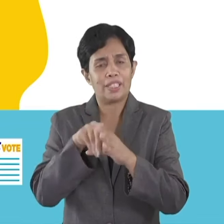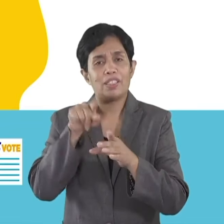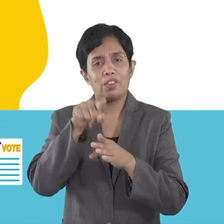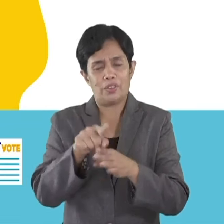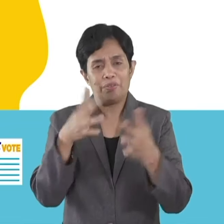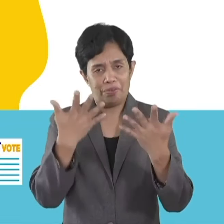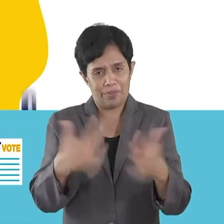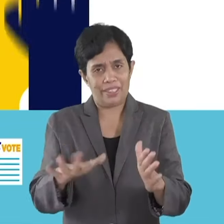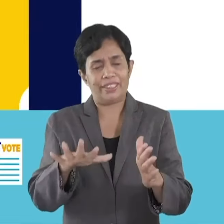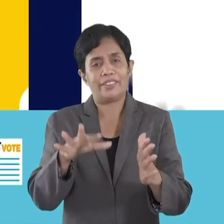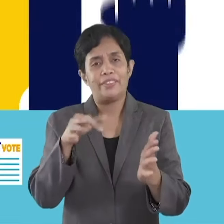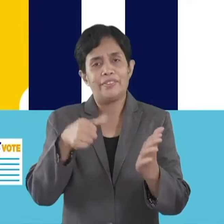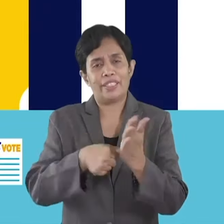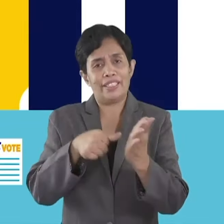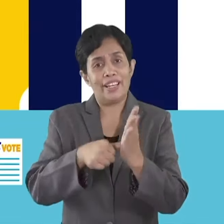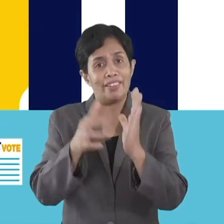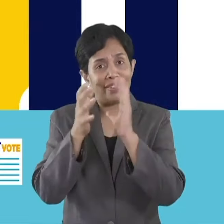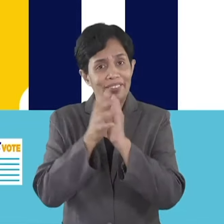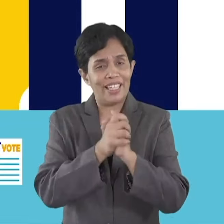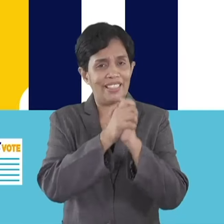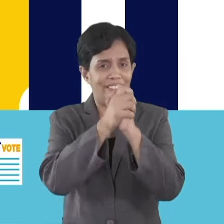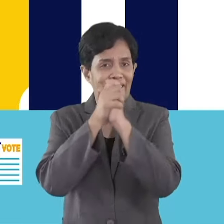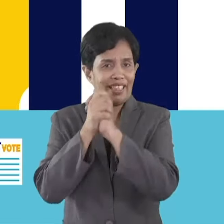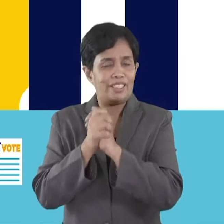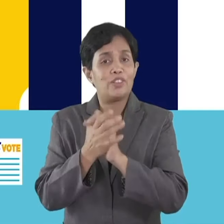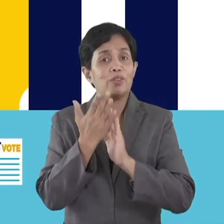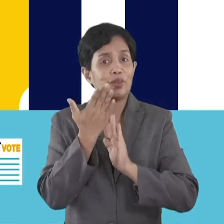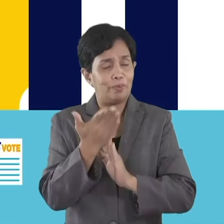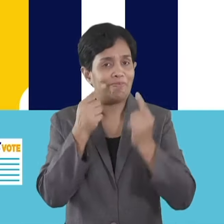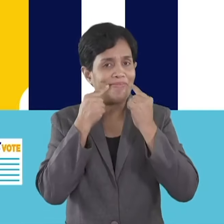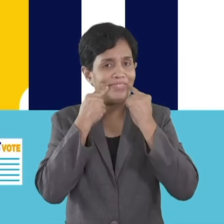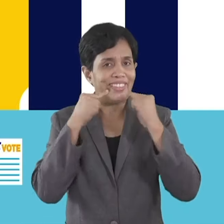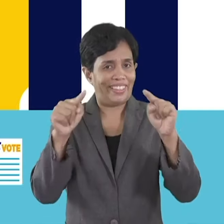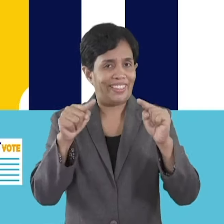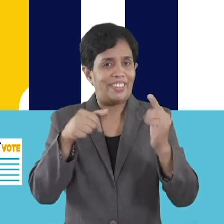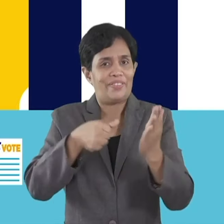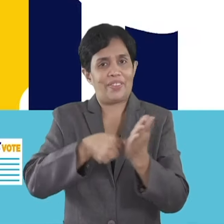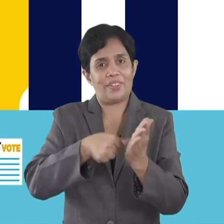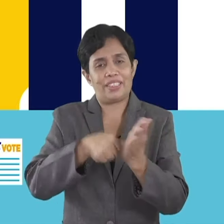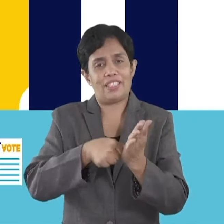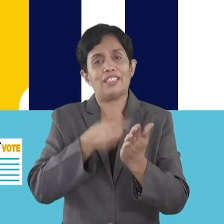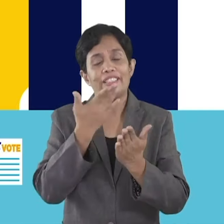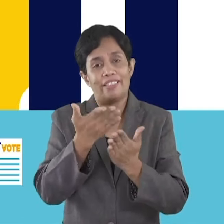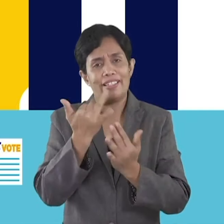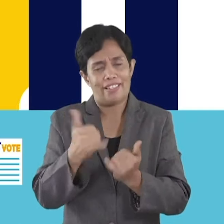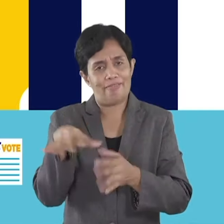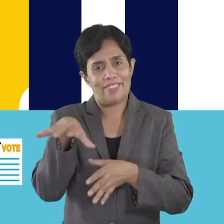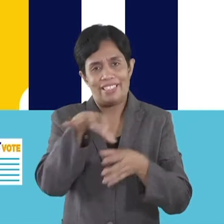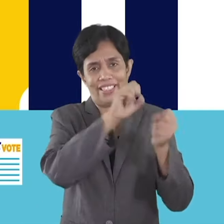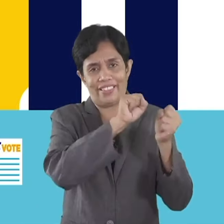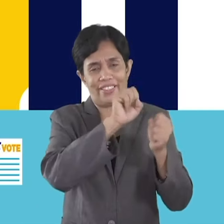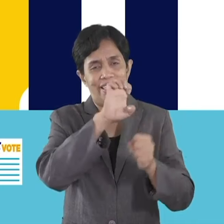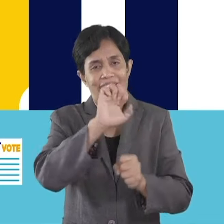nga nakabutar na ka. Congratulations! Nakabutar na ka! Mahimo na ka